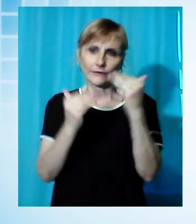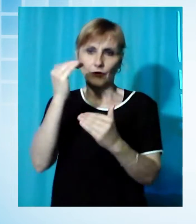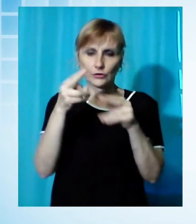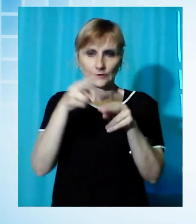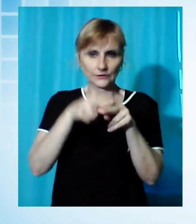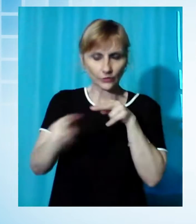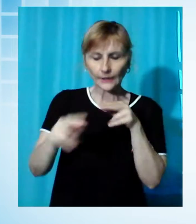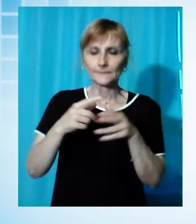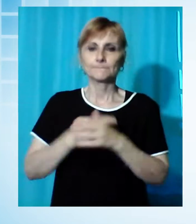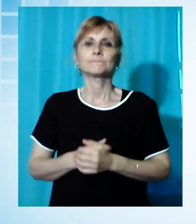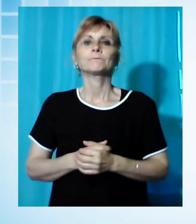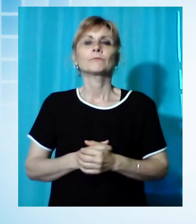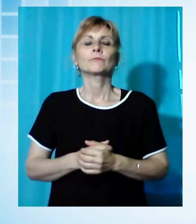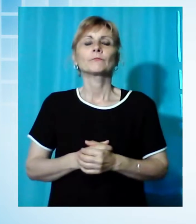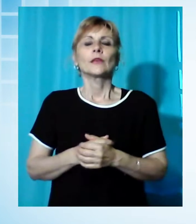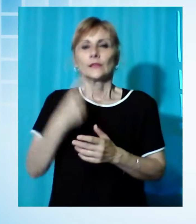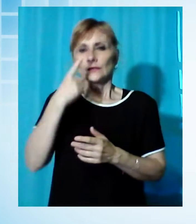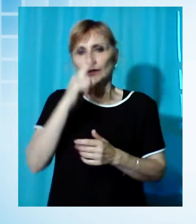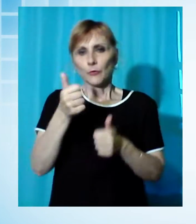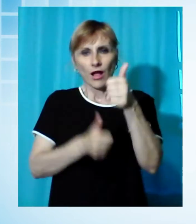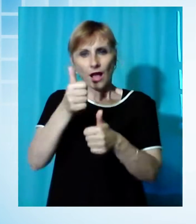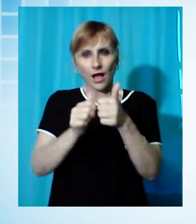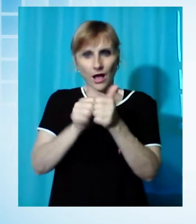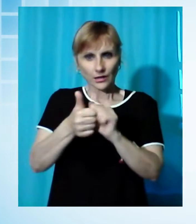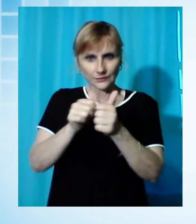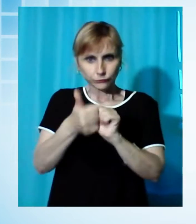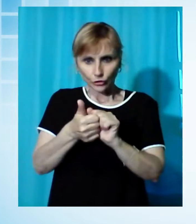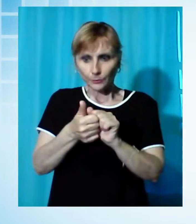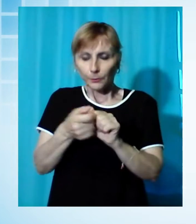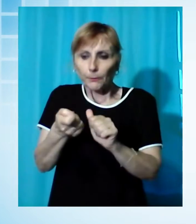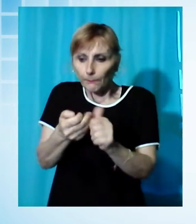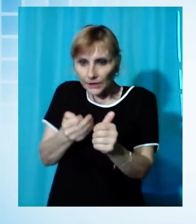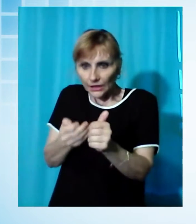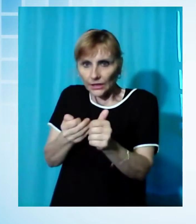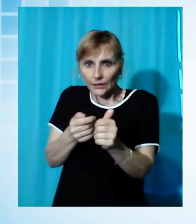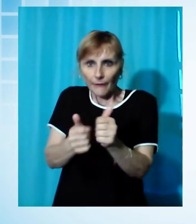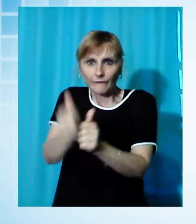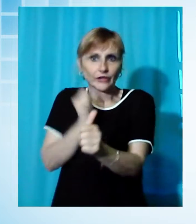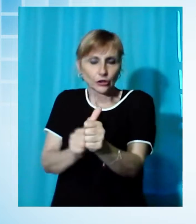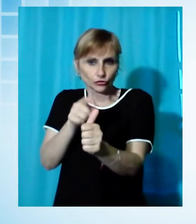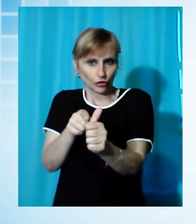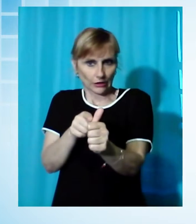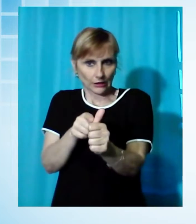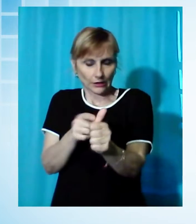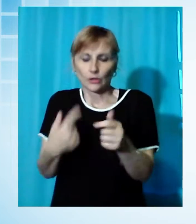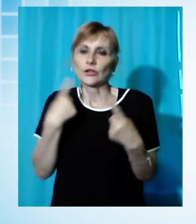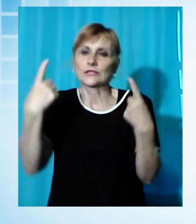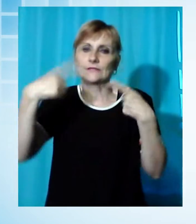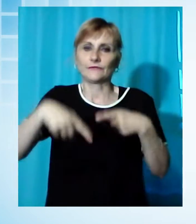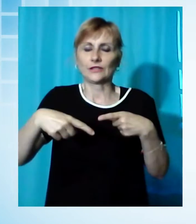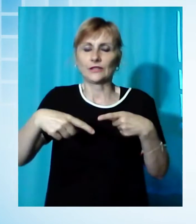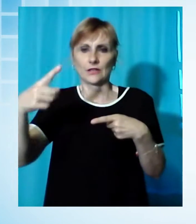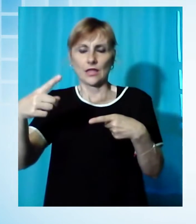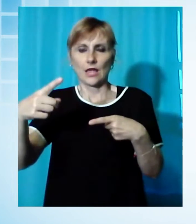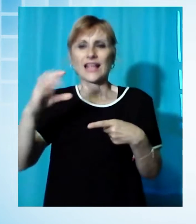alle manifestazioni sportive è arrivato proprio alla vigilia della finale con il pugile di Castelfi d'Ardo, Charlie Metoni Eccpon, che si